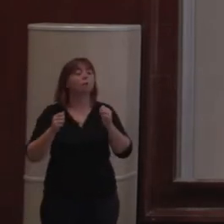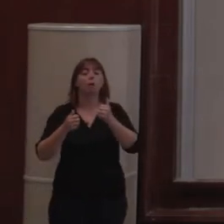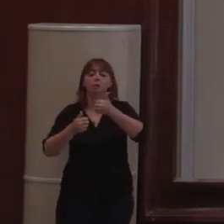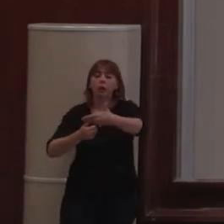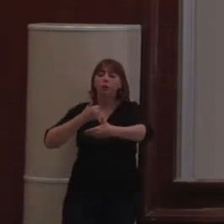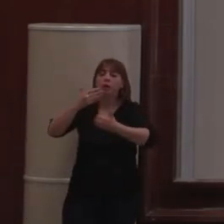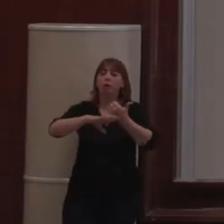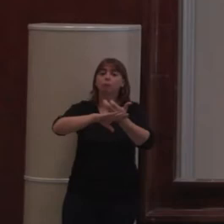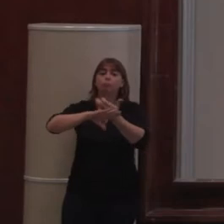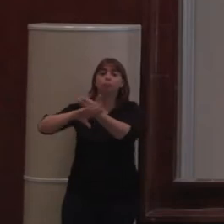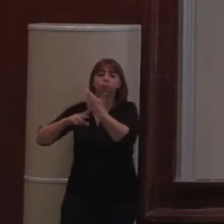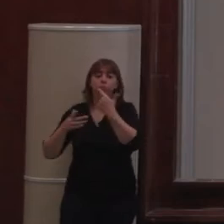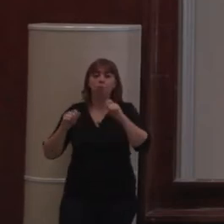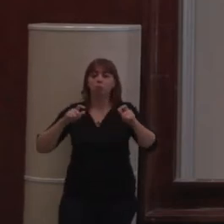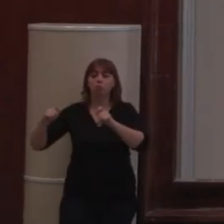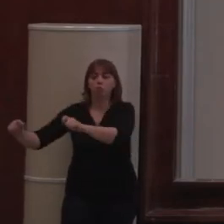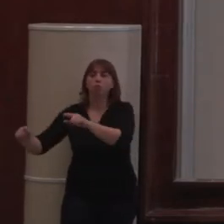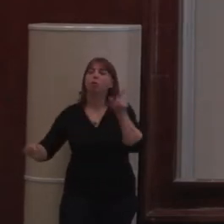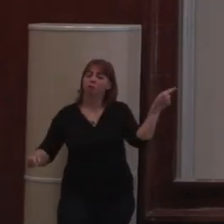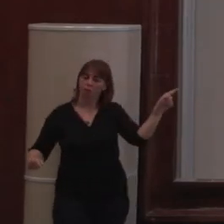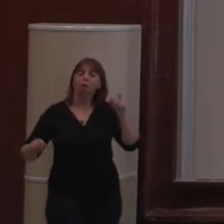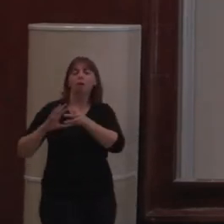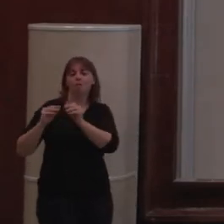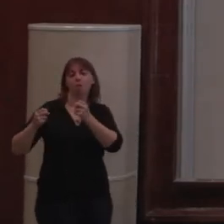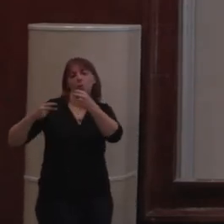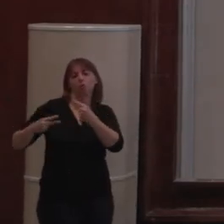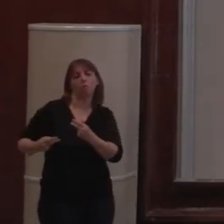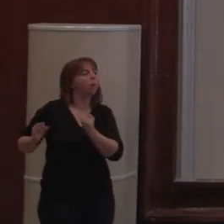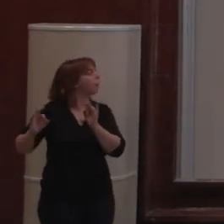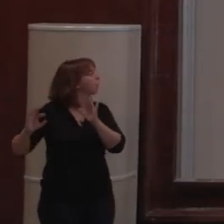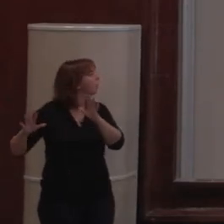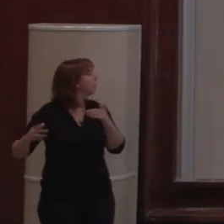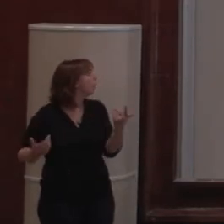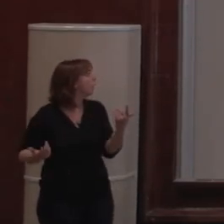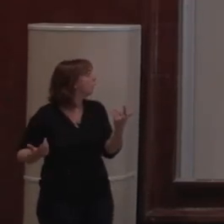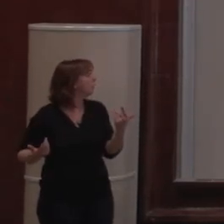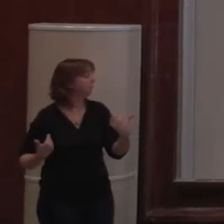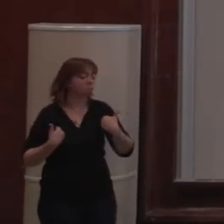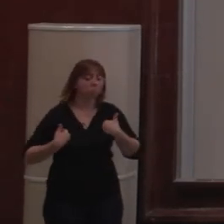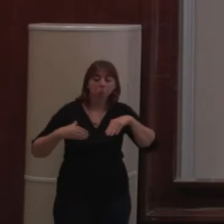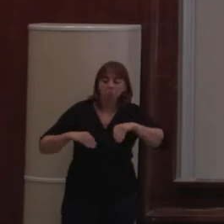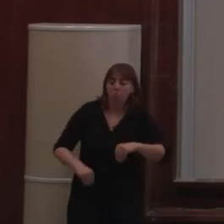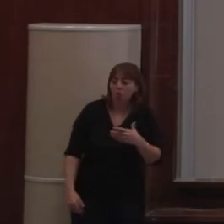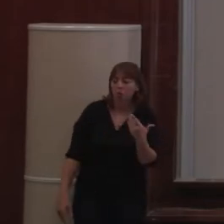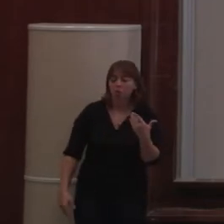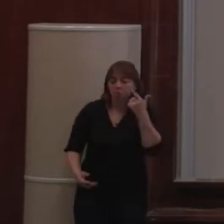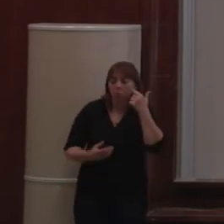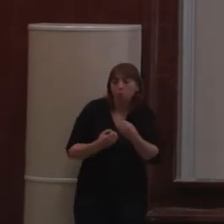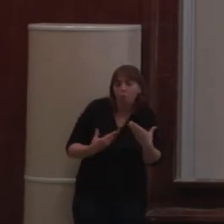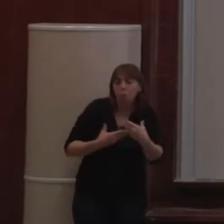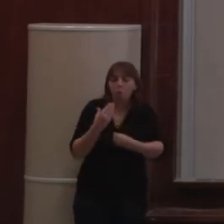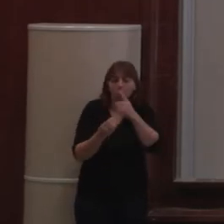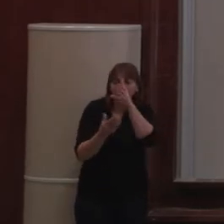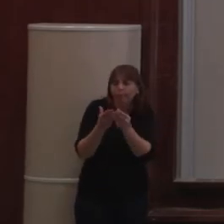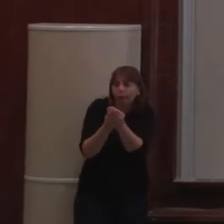a un éditeur. Alors, là, pour le coup, on repasse sur du HTML. Et donc, ça peut être un intégrateur ou quelqu'un qui sait développer qui peut